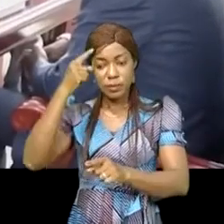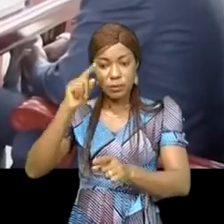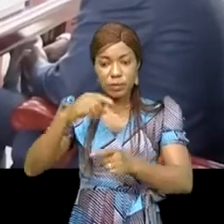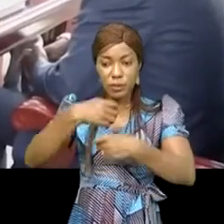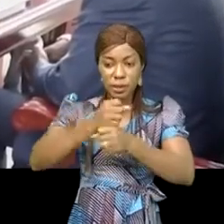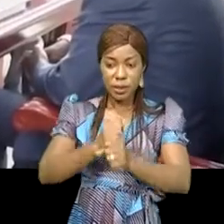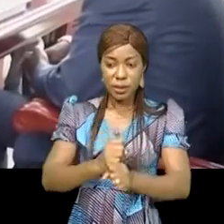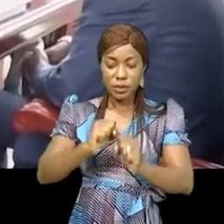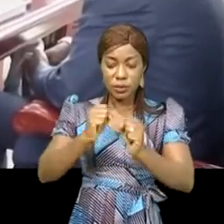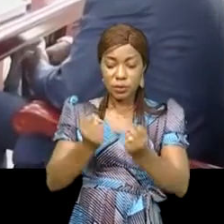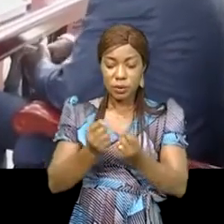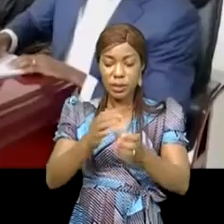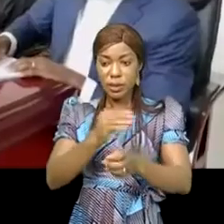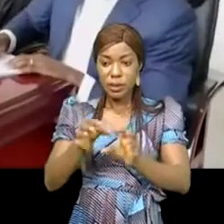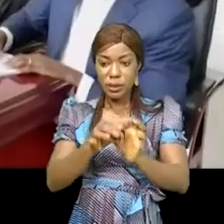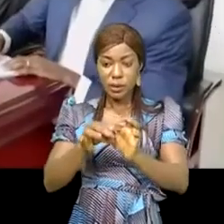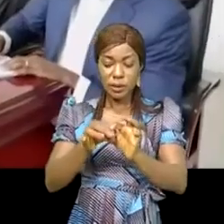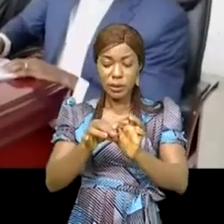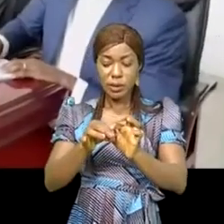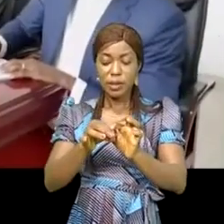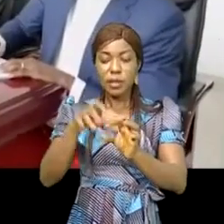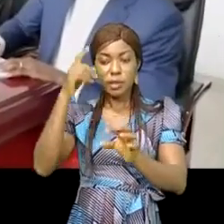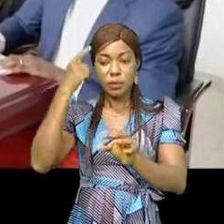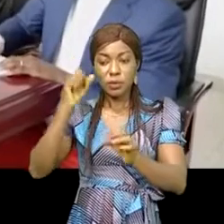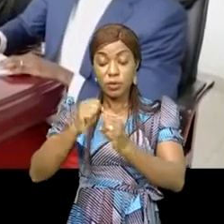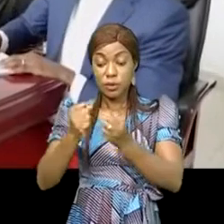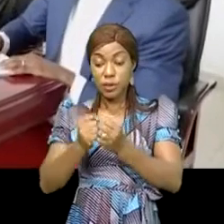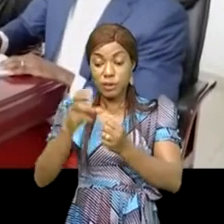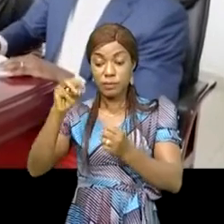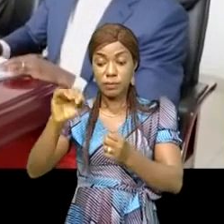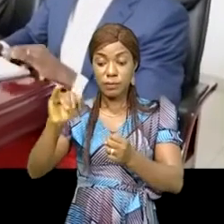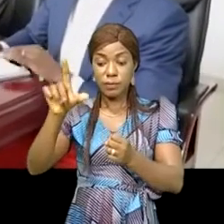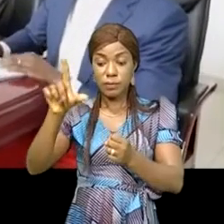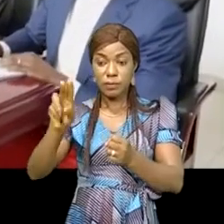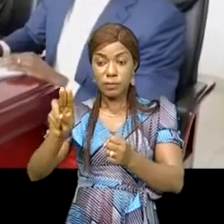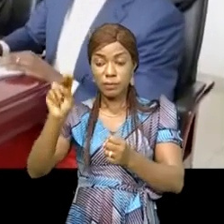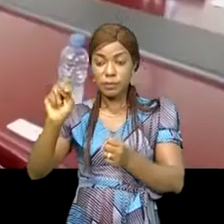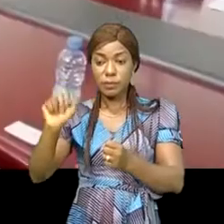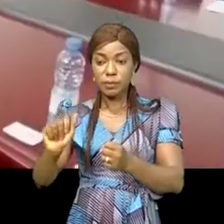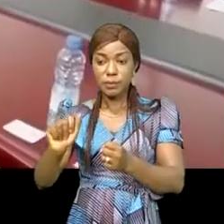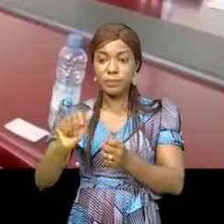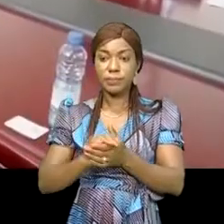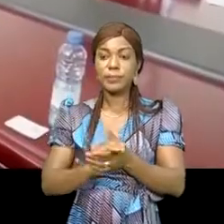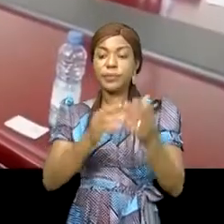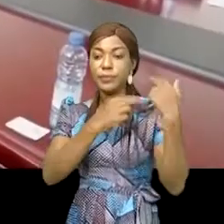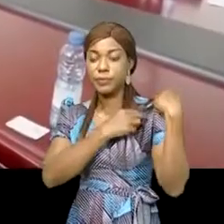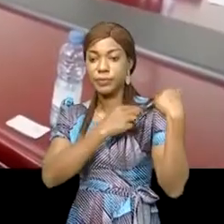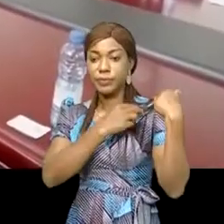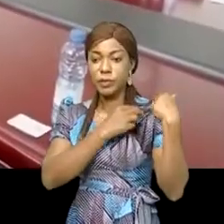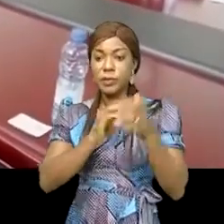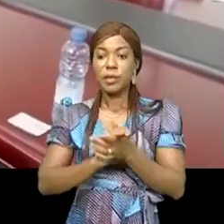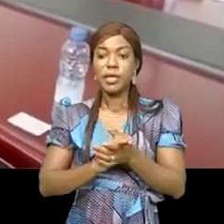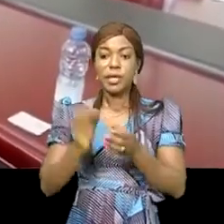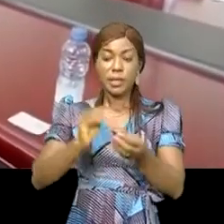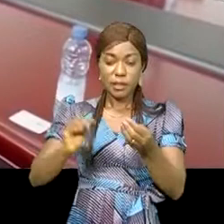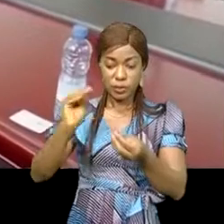et partenaires de la société Milouna Green Center. Jean-Claude Hollens, responsable de la société Milouna Green Center, d